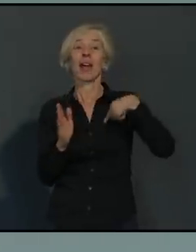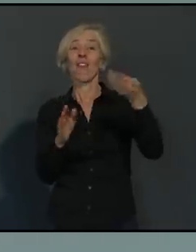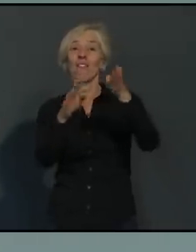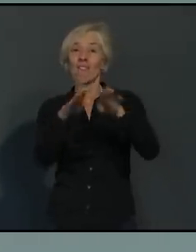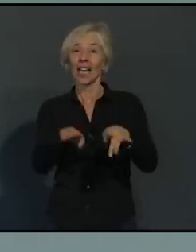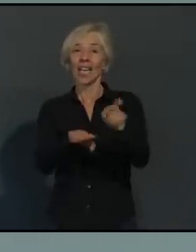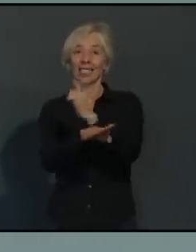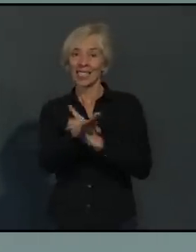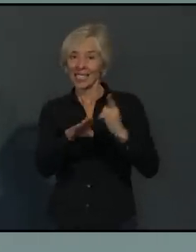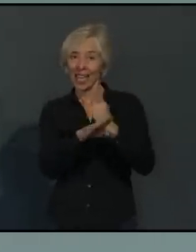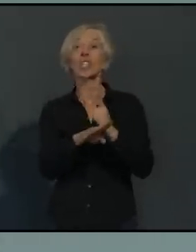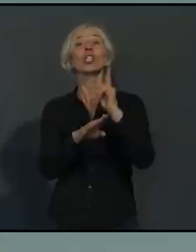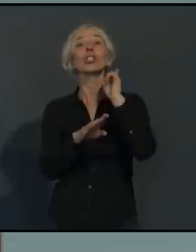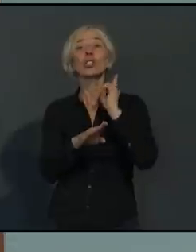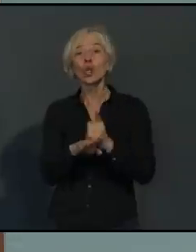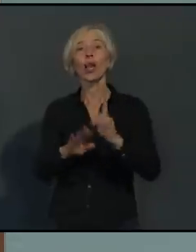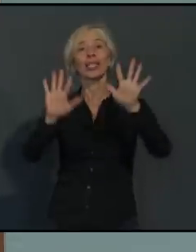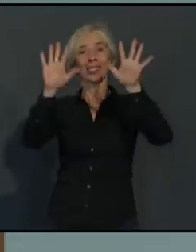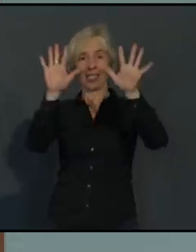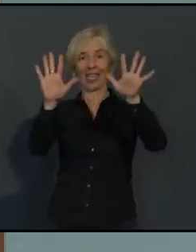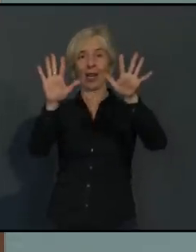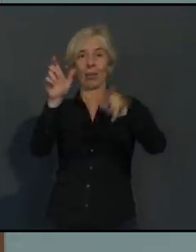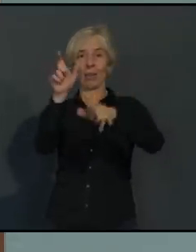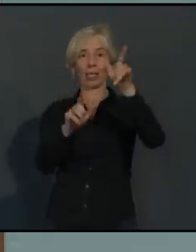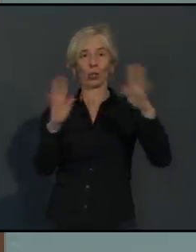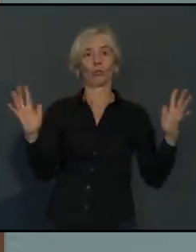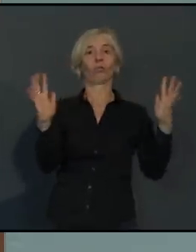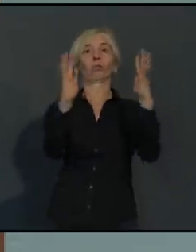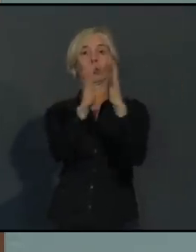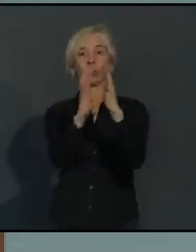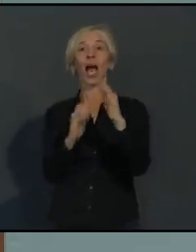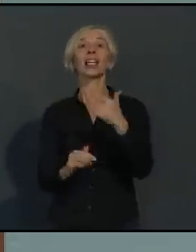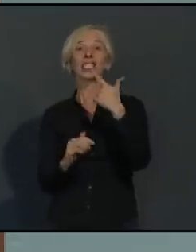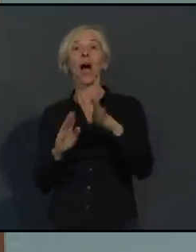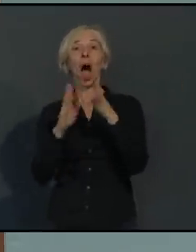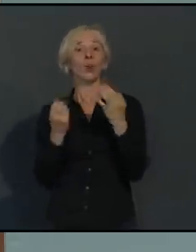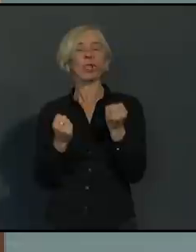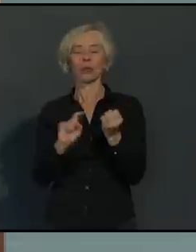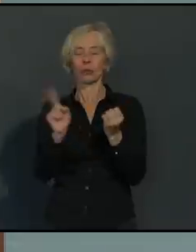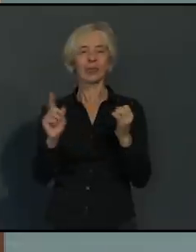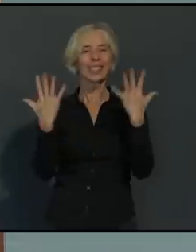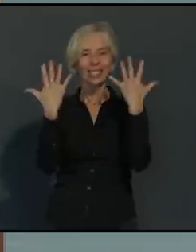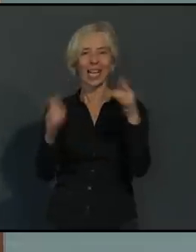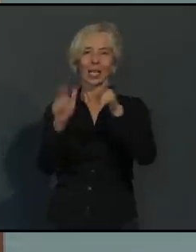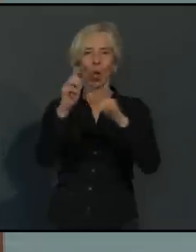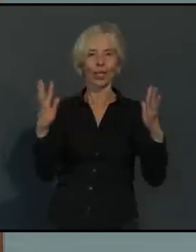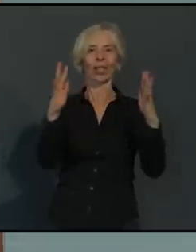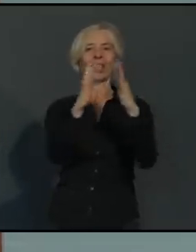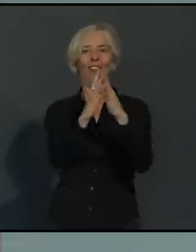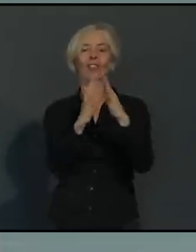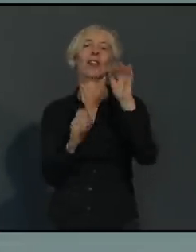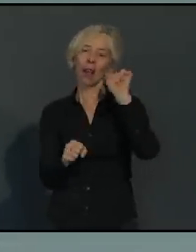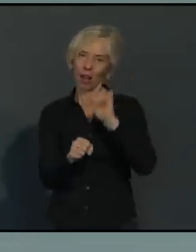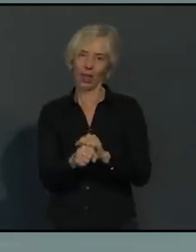treffen können, Freunde, Familienangehörige, um die Feiertage miteinander zu begehen. Das nächste Thema